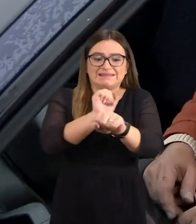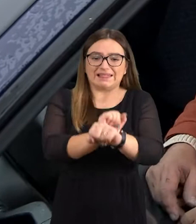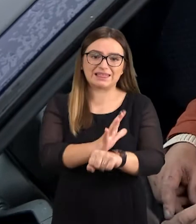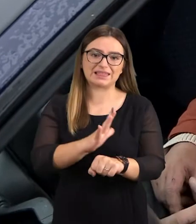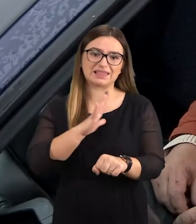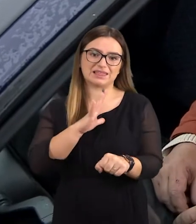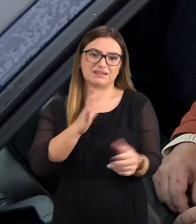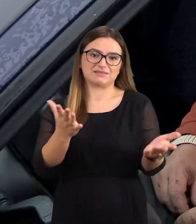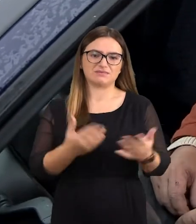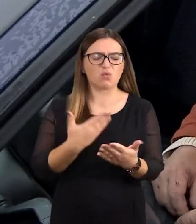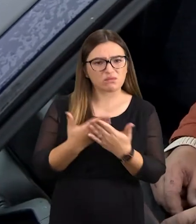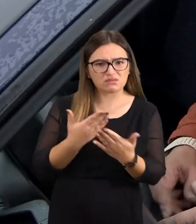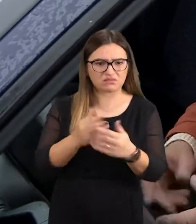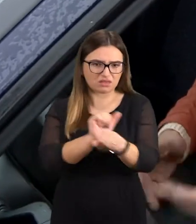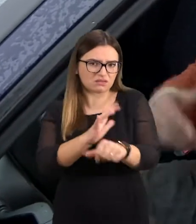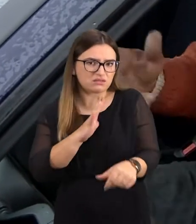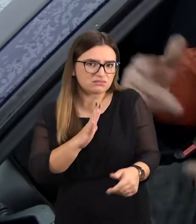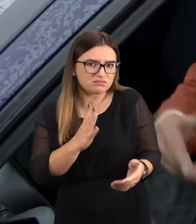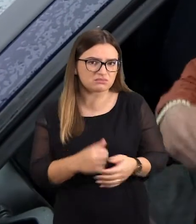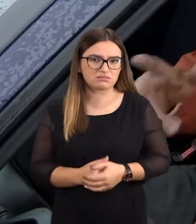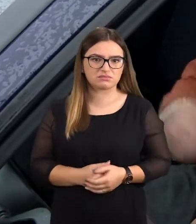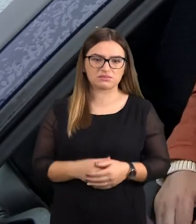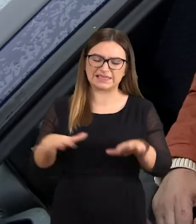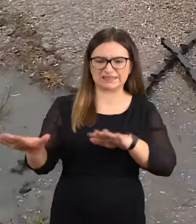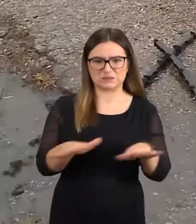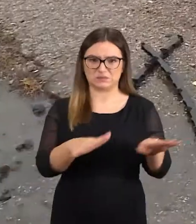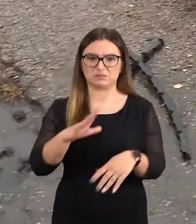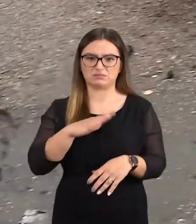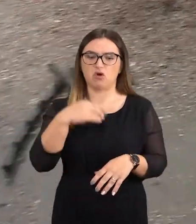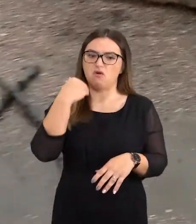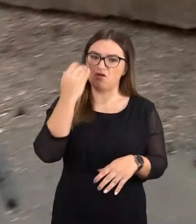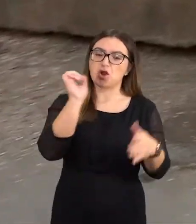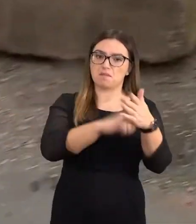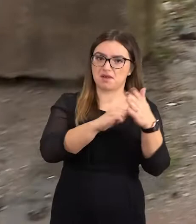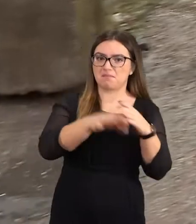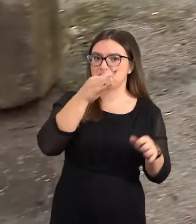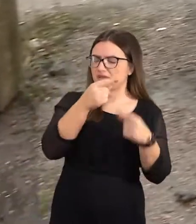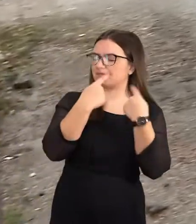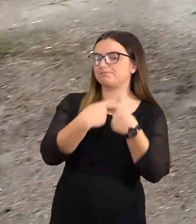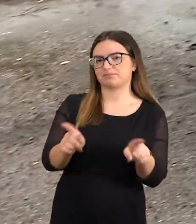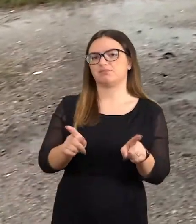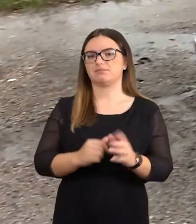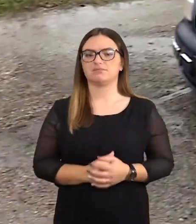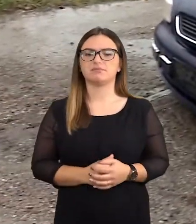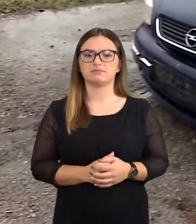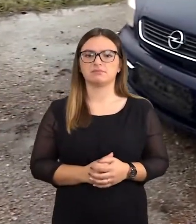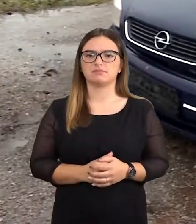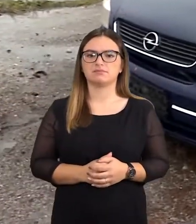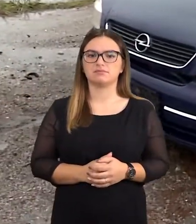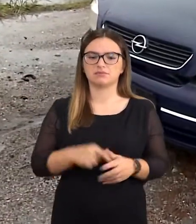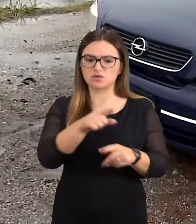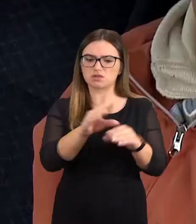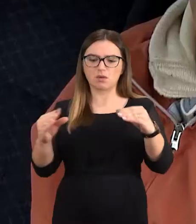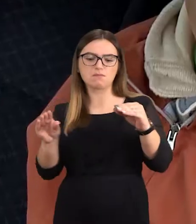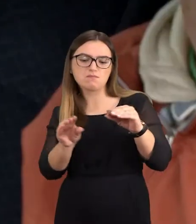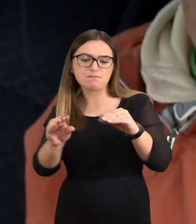Nesusistabdžiau. Kodėl? Slidu. Po to aiškino, kad avarija padarė dėl kitos priežasties. O tai kaip čia